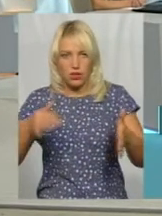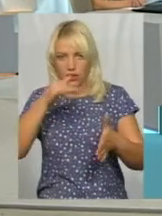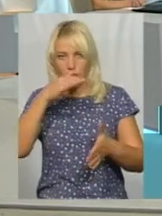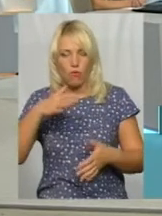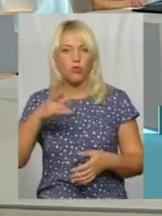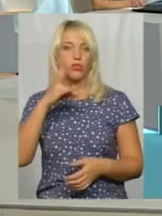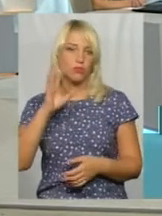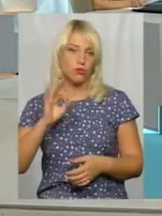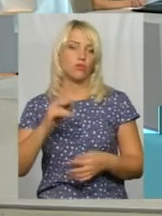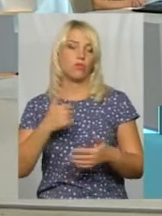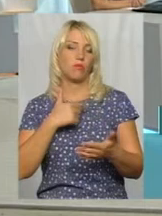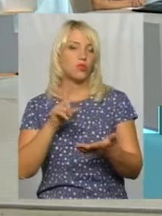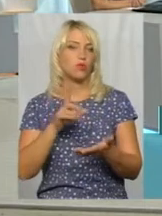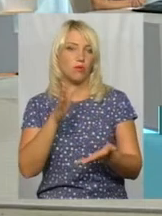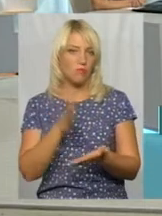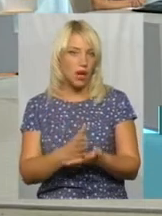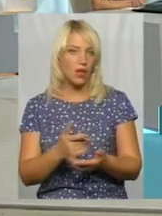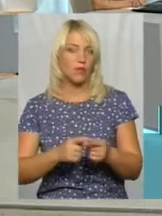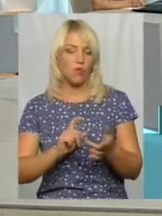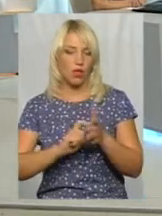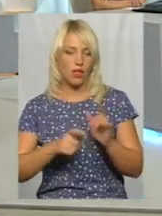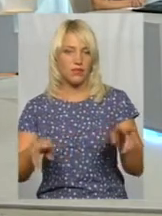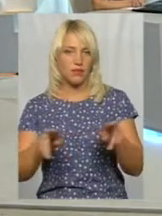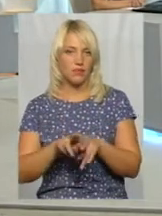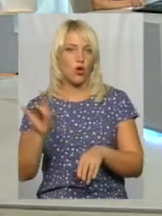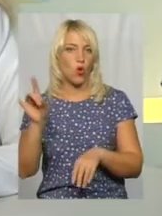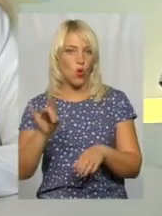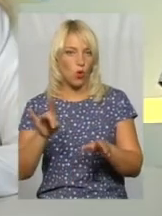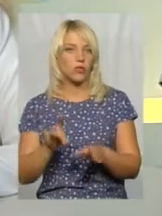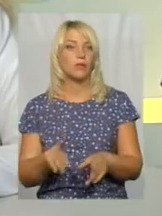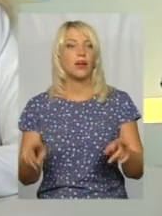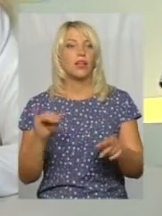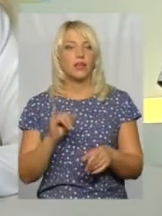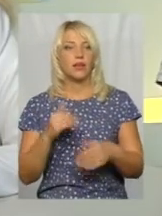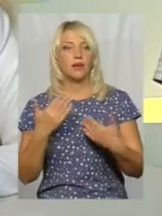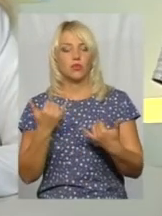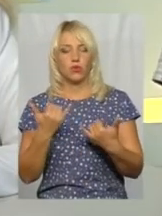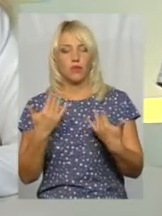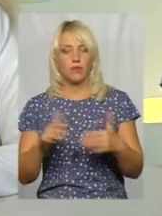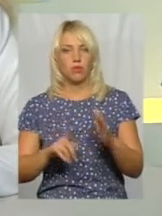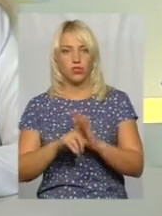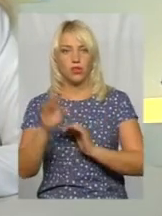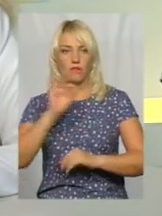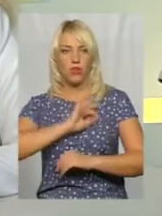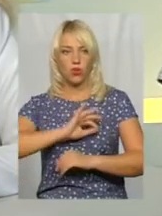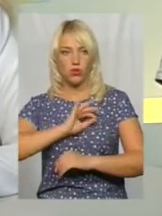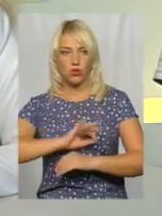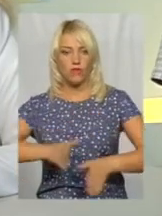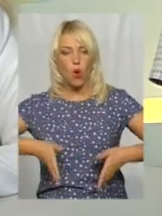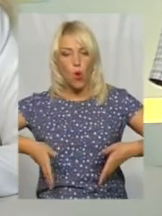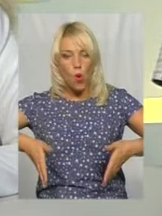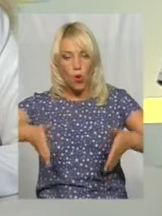того, що ми маємо такі класні кімнати, такі розміри. Сьогодні ми вже почали використовувати коридорні